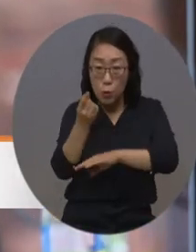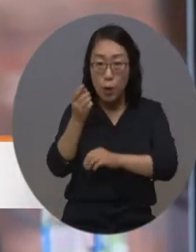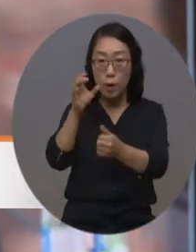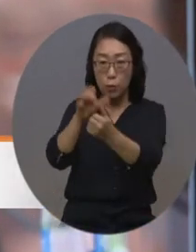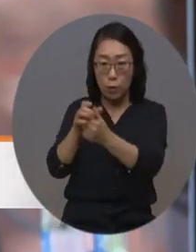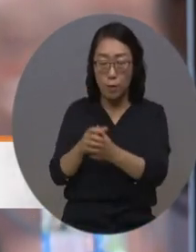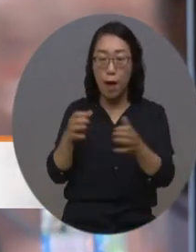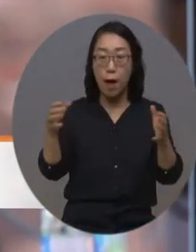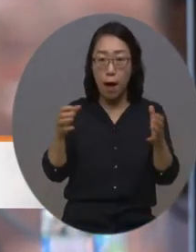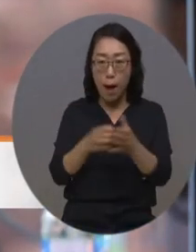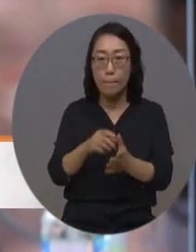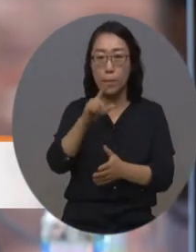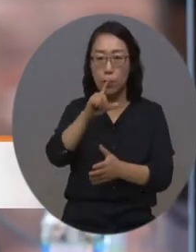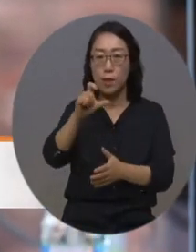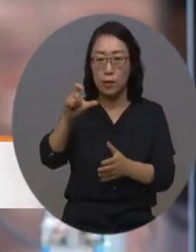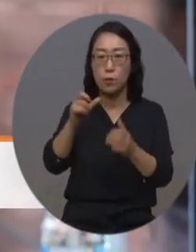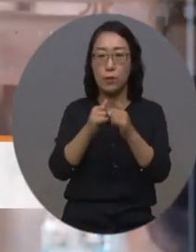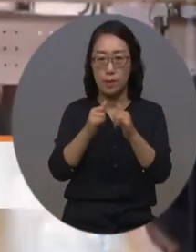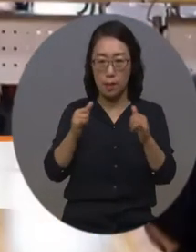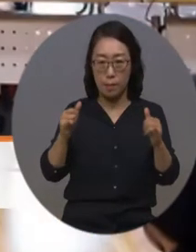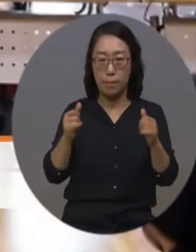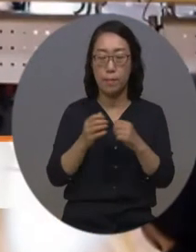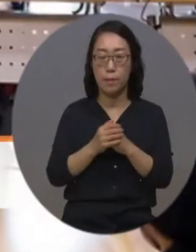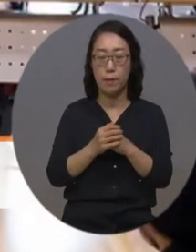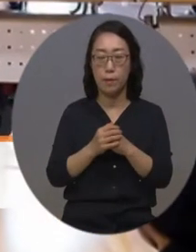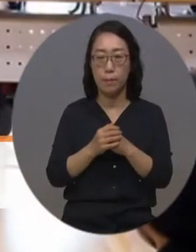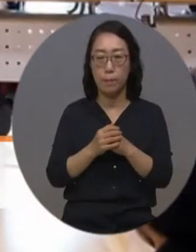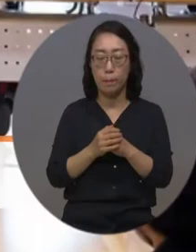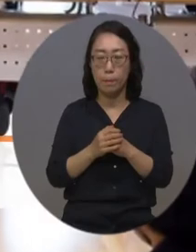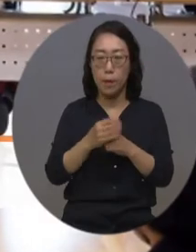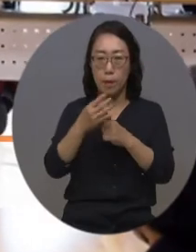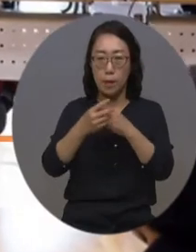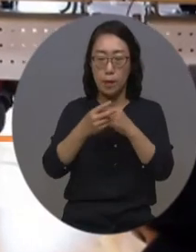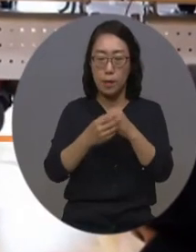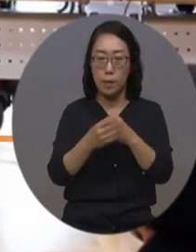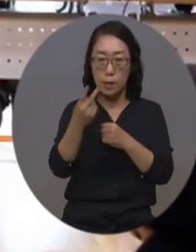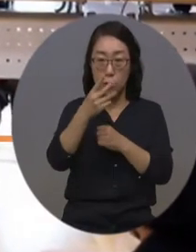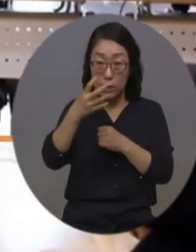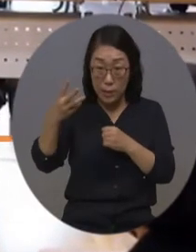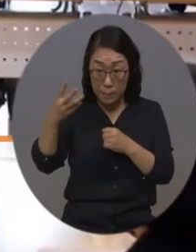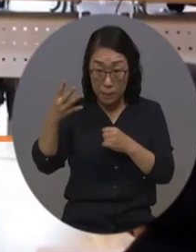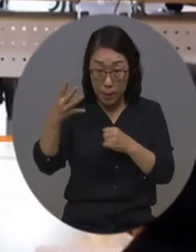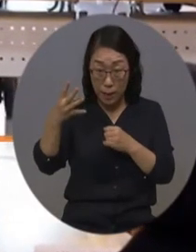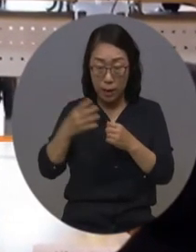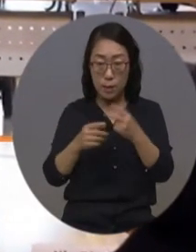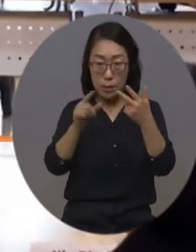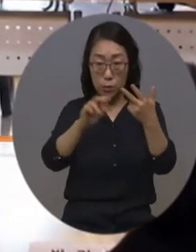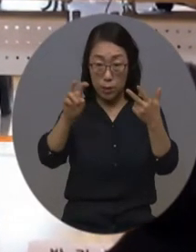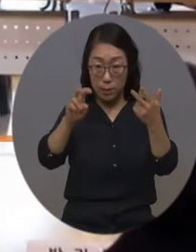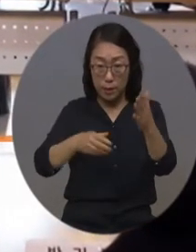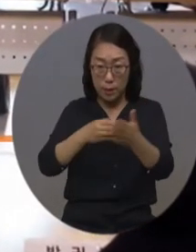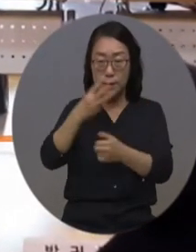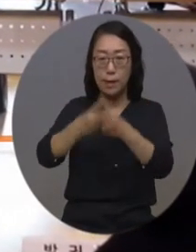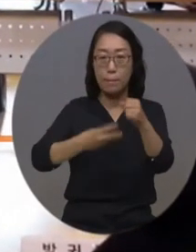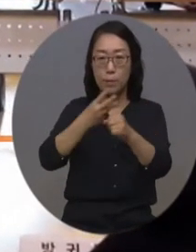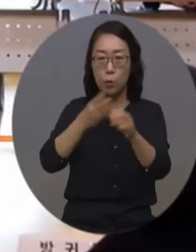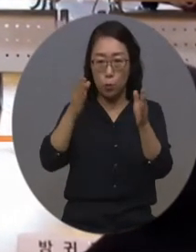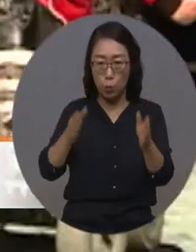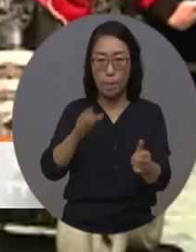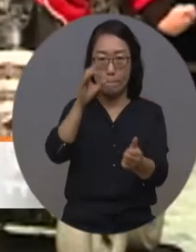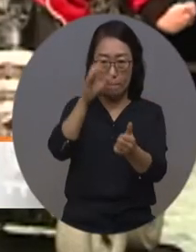총 15명으로 구성됐습니다. 임기는 오는 2024년 7월 20일까지 3년입니다.